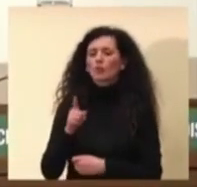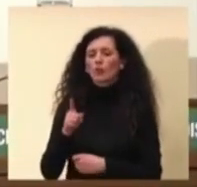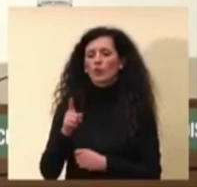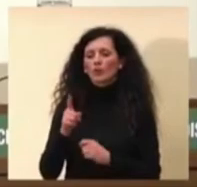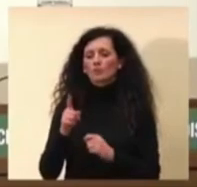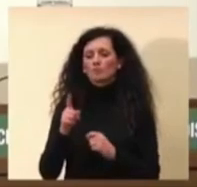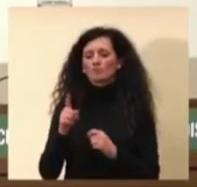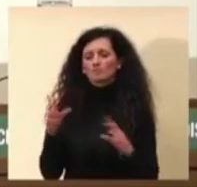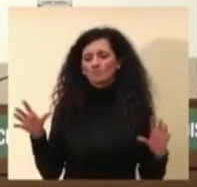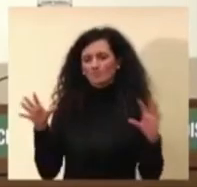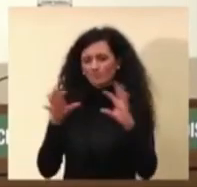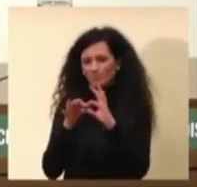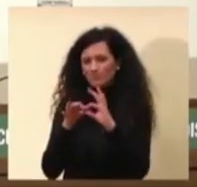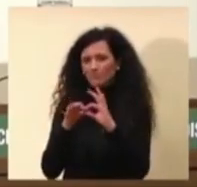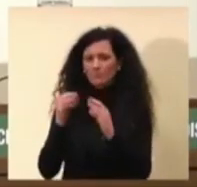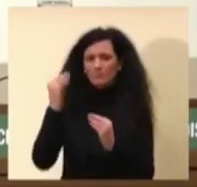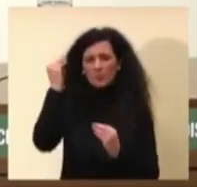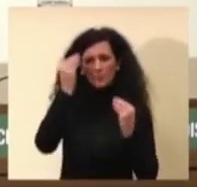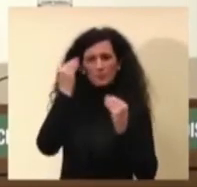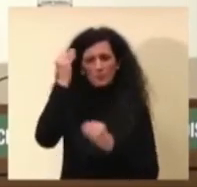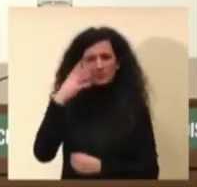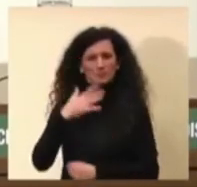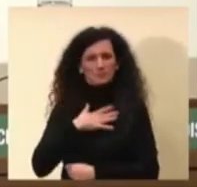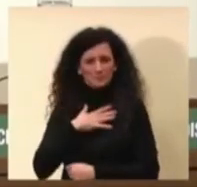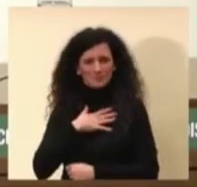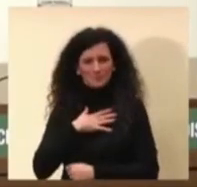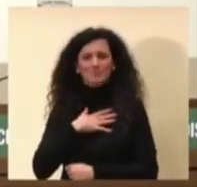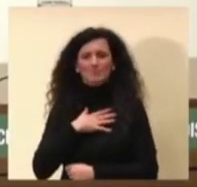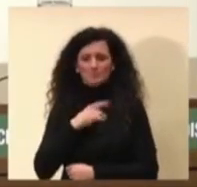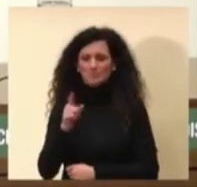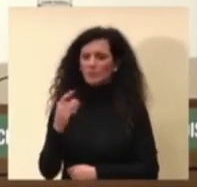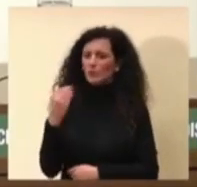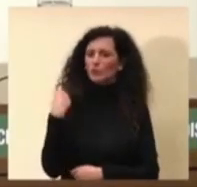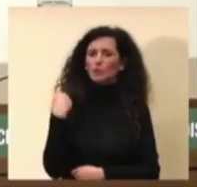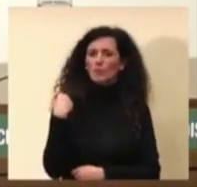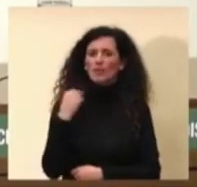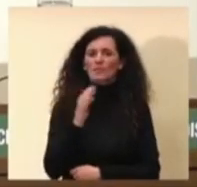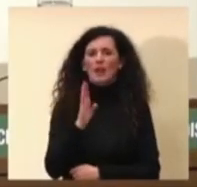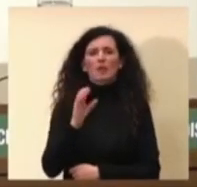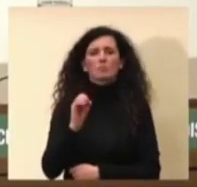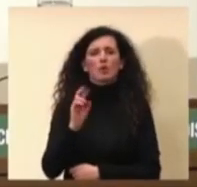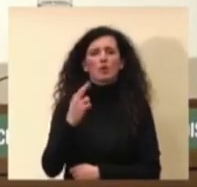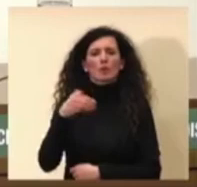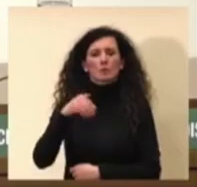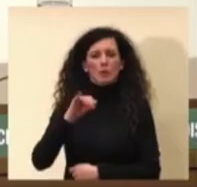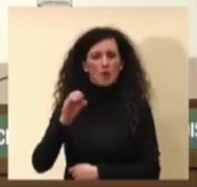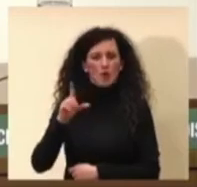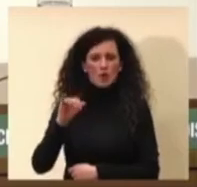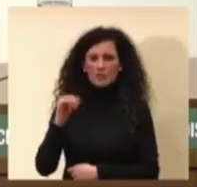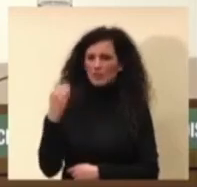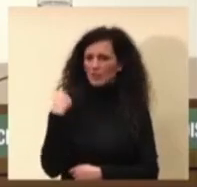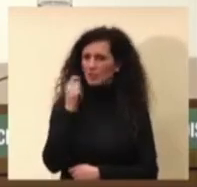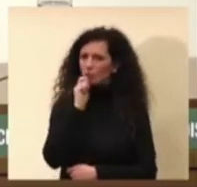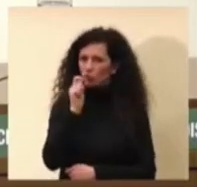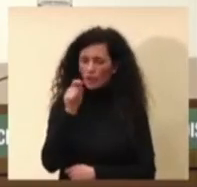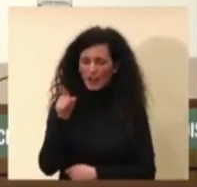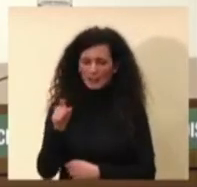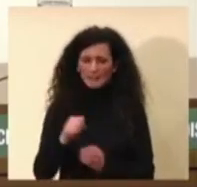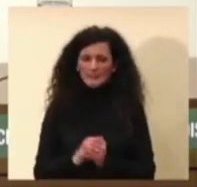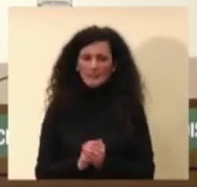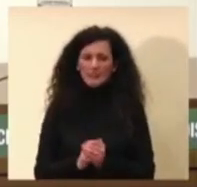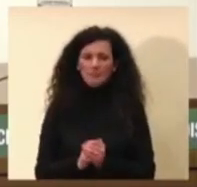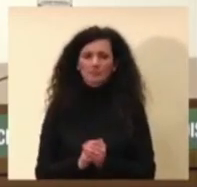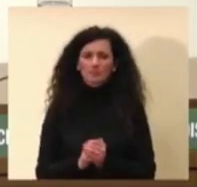'osservazione che facevo prima sulla domanda del Dottor Bormioni. Più specificatamente la